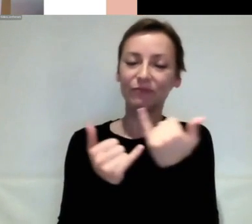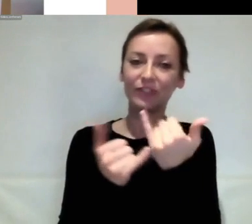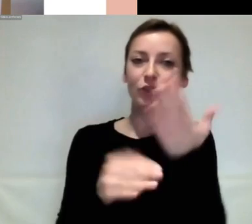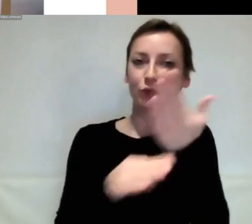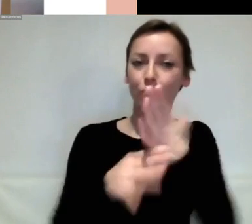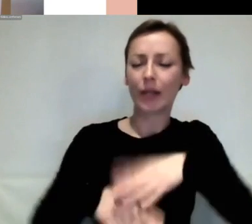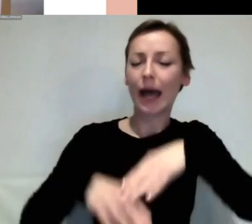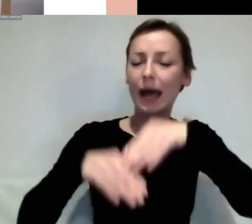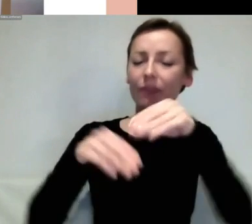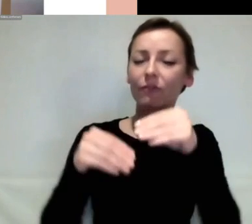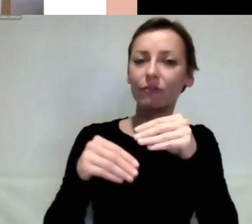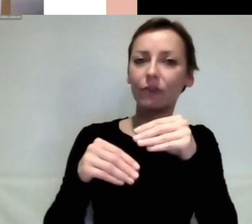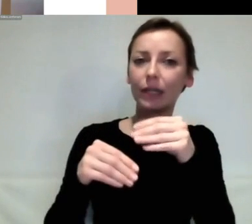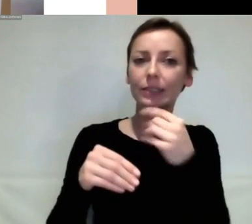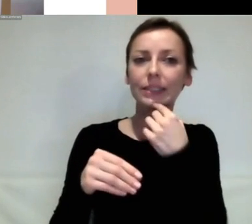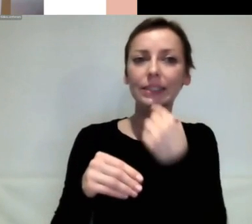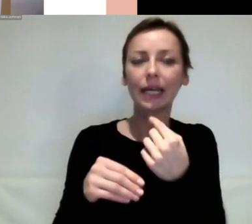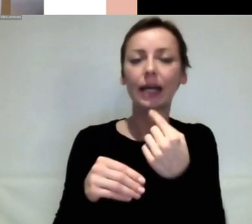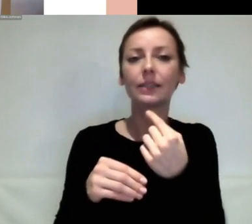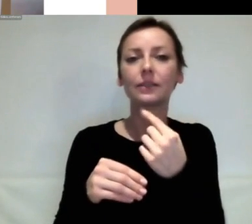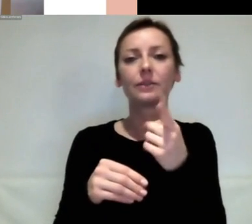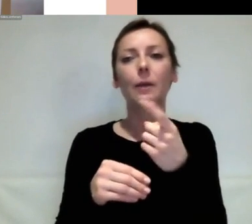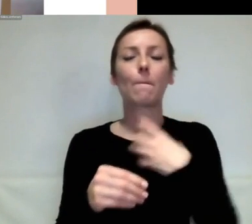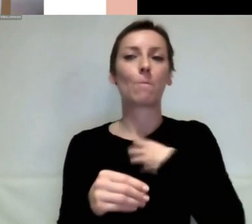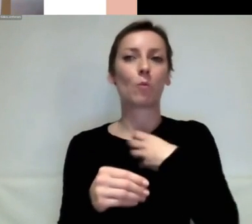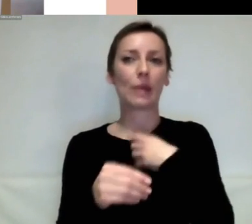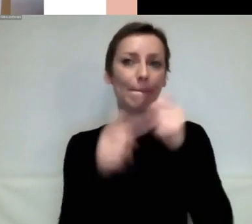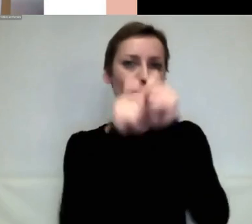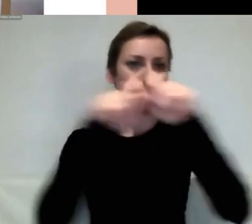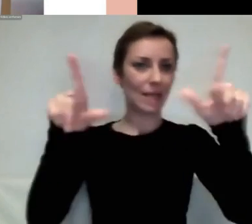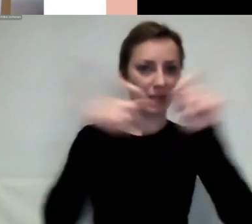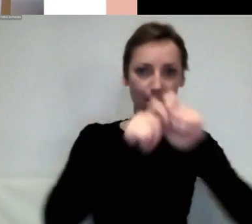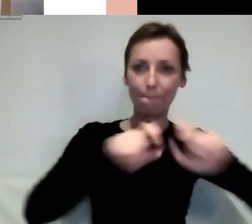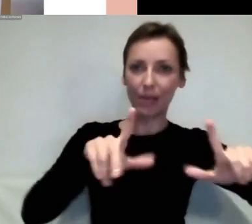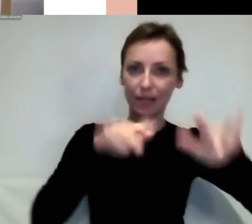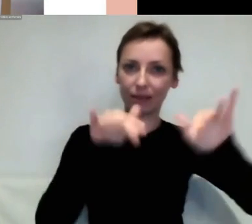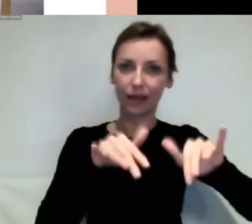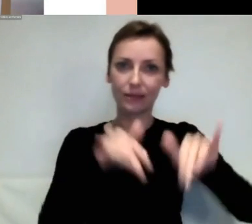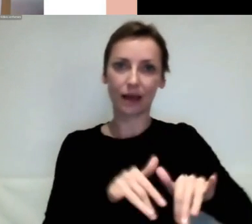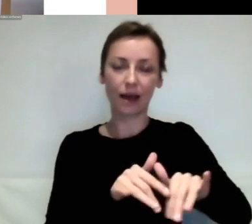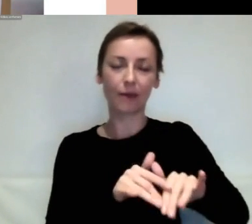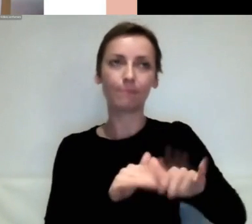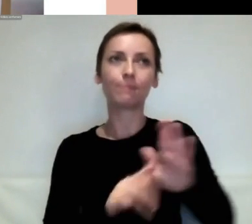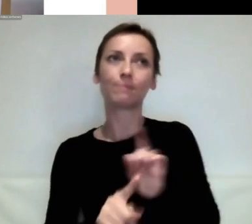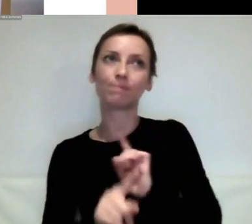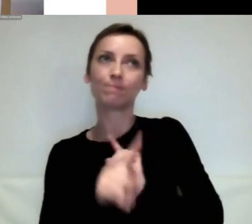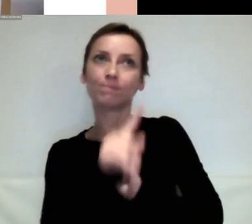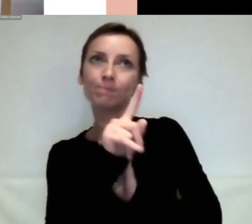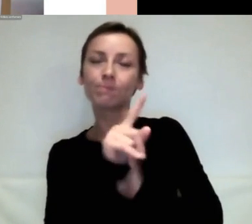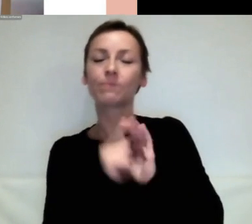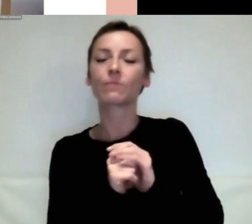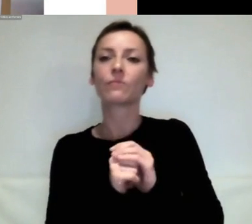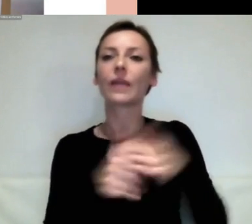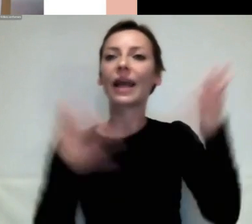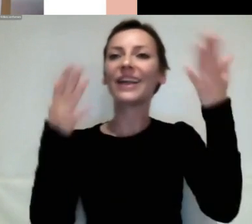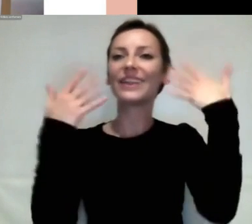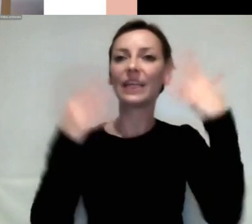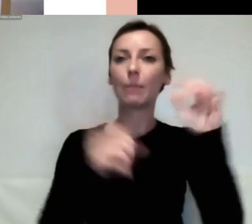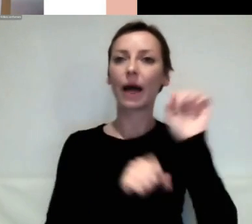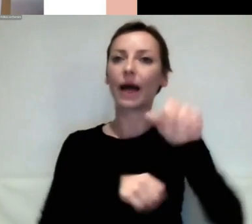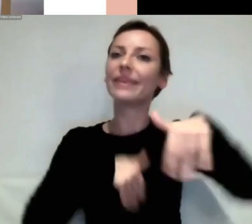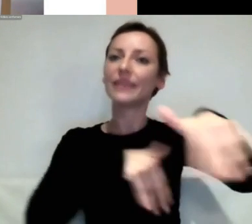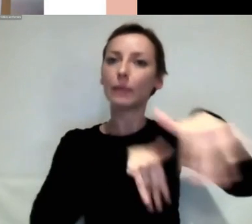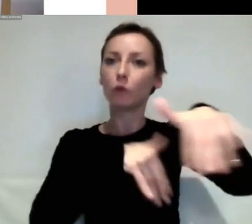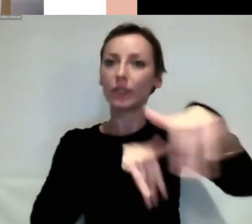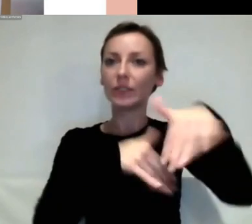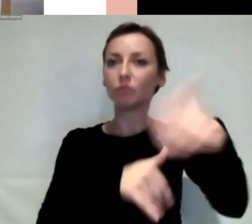Beginn, das Problem in Bildern mitgebracht. Hier sehen wir oben die Klimademonstration mit der Forderung, hört auf uns, hört